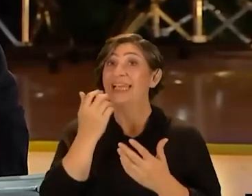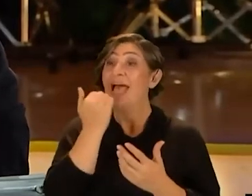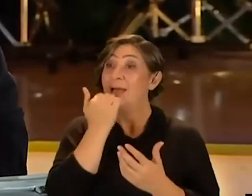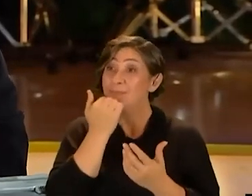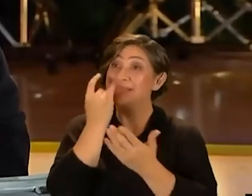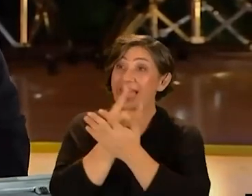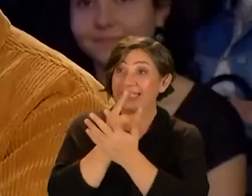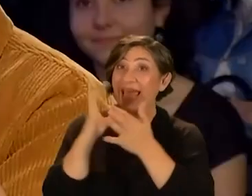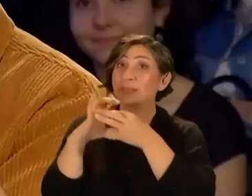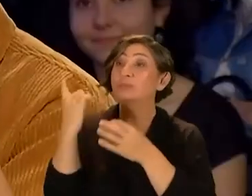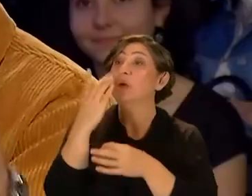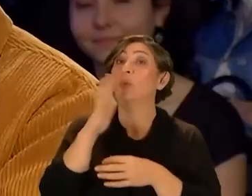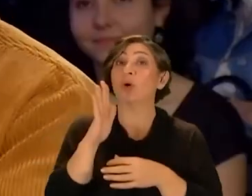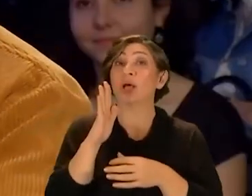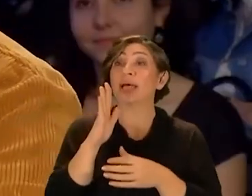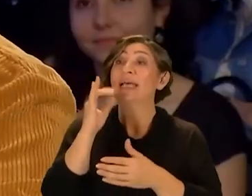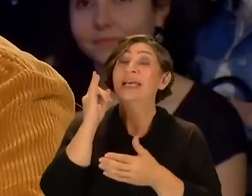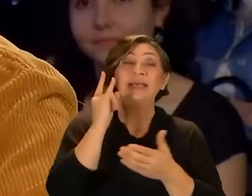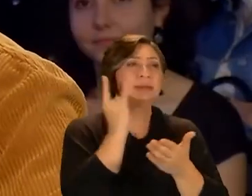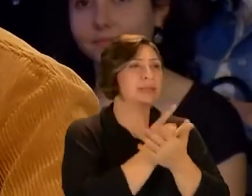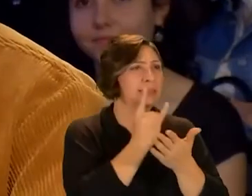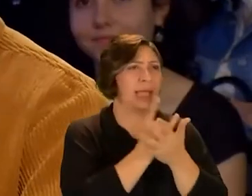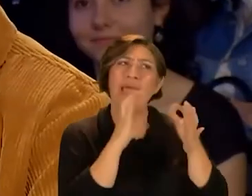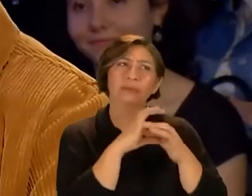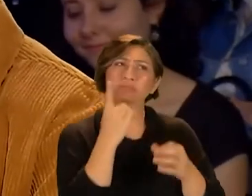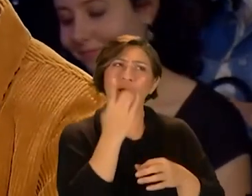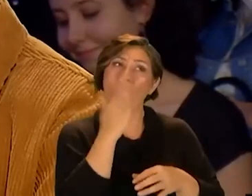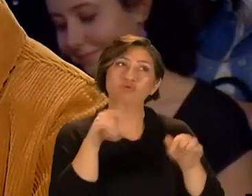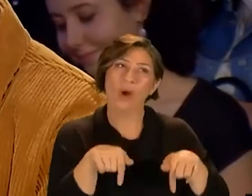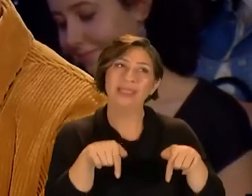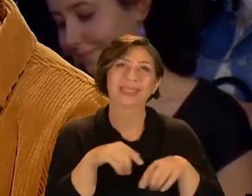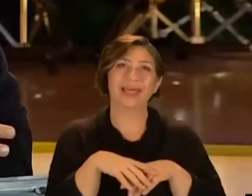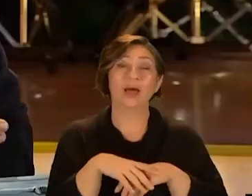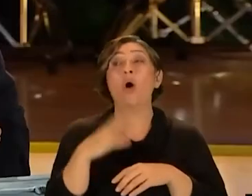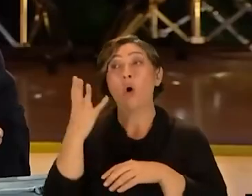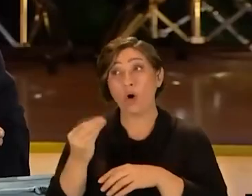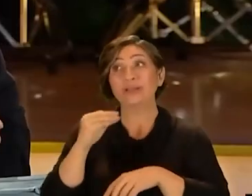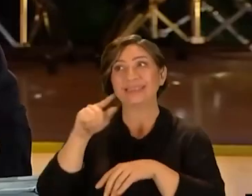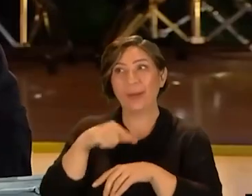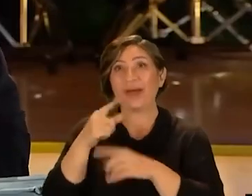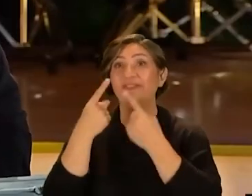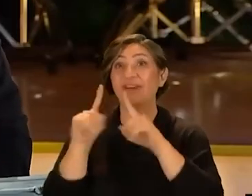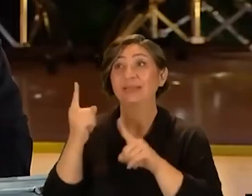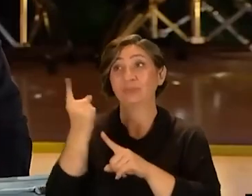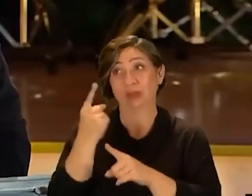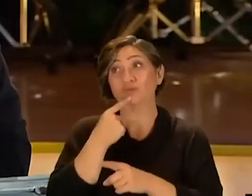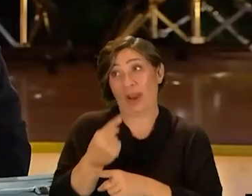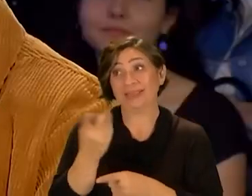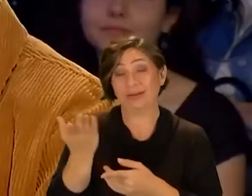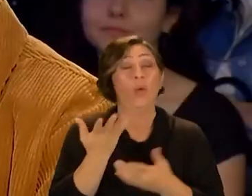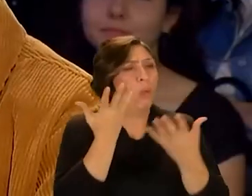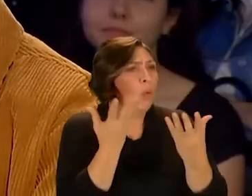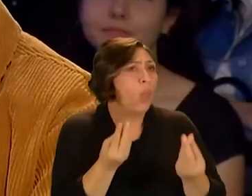seksle ilgili şeyler yok mu? Sekse ilgili şeyler yok şu an Evet olduğu zaman da herhalde farklı bir şey